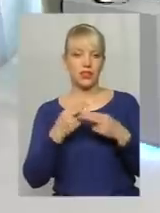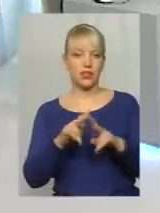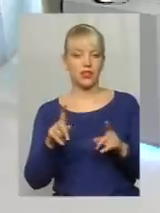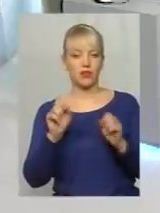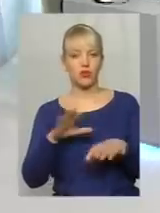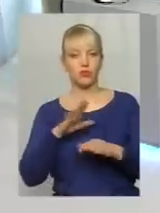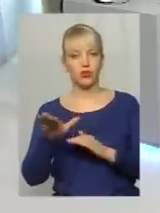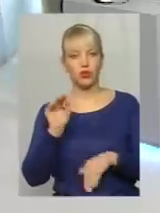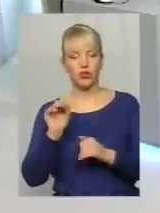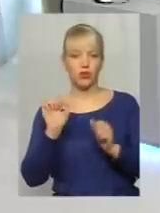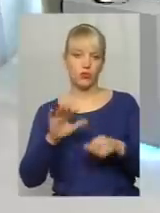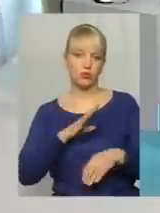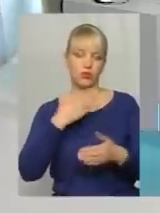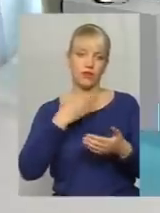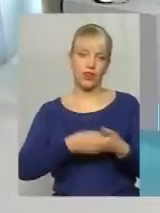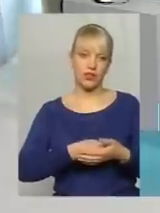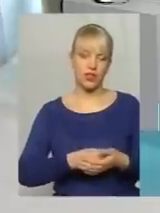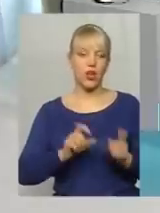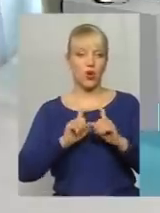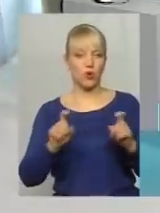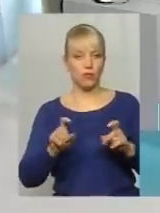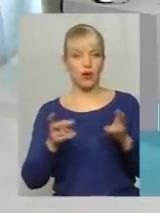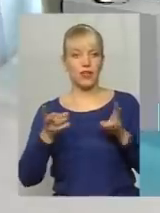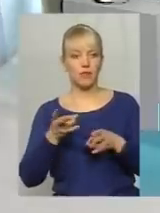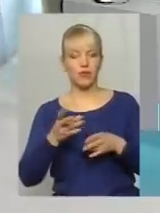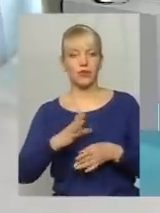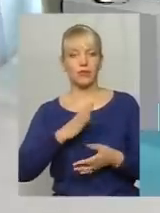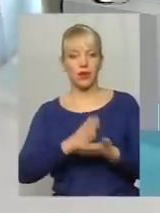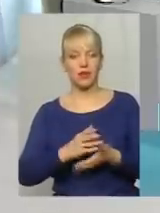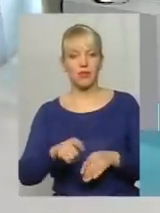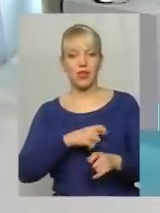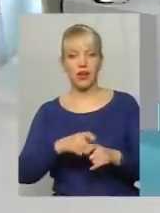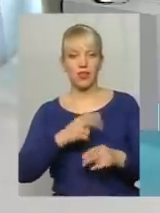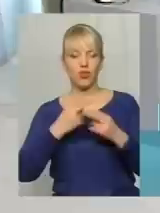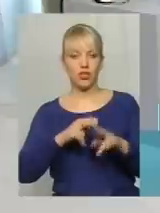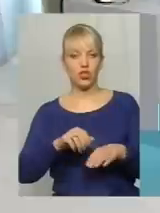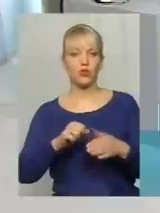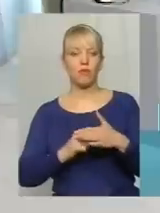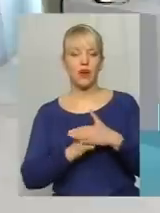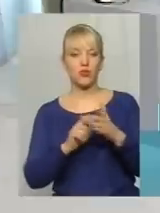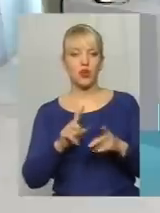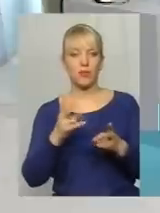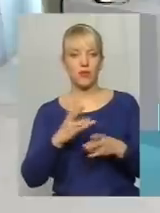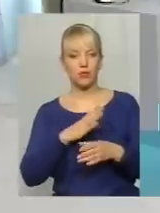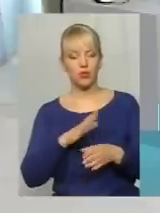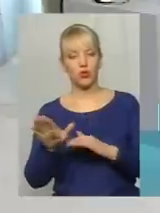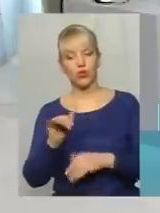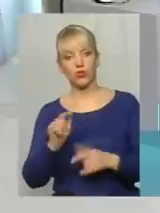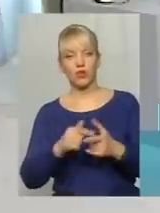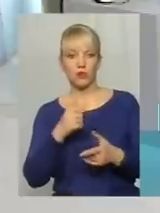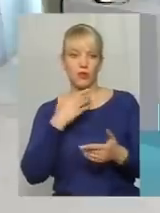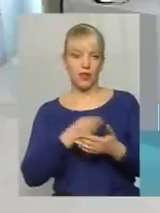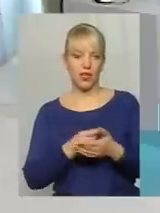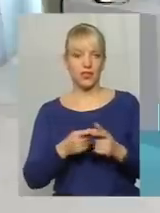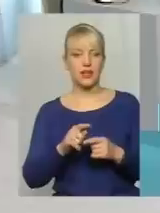бути орендована, може бути власна. Компанія має мати матеріально-технічну базу, яка також може бути або орендована, або власна.